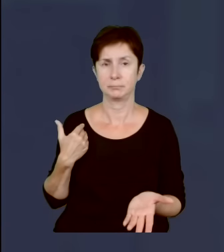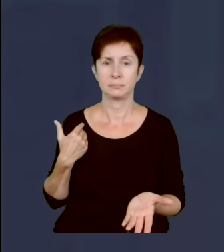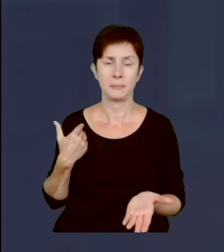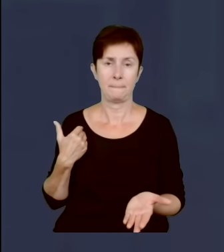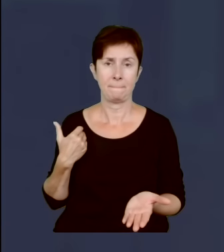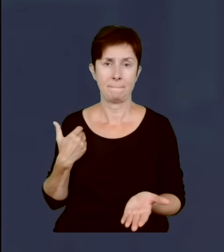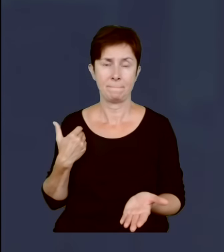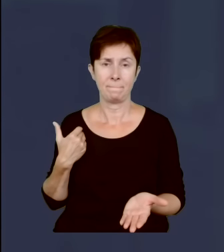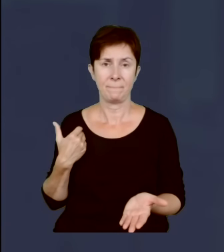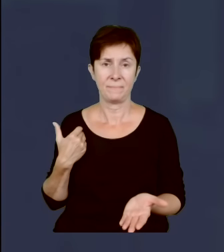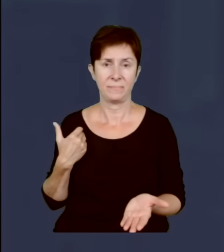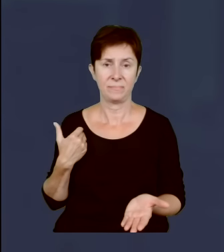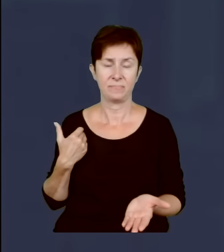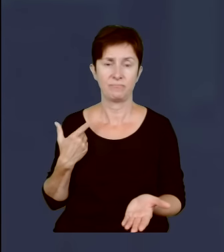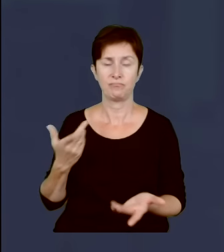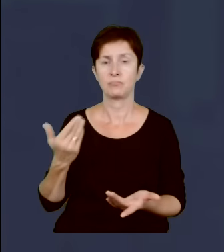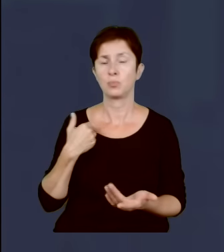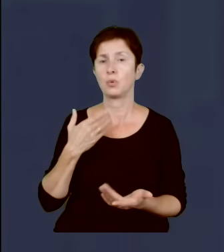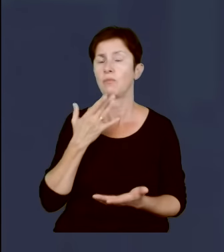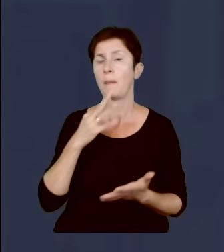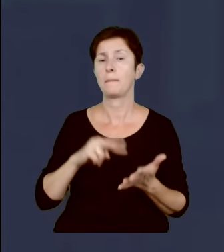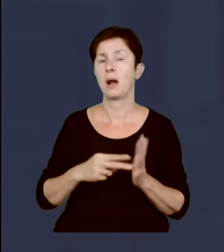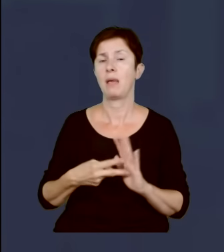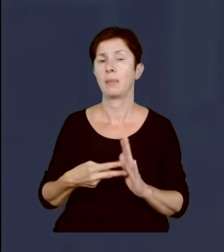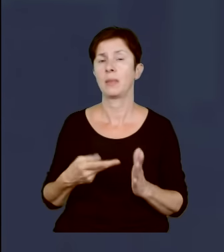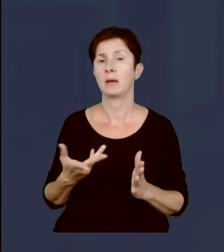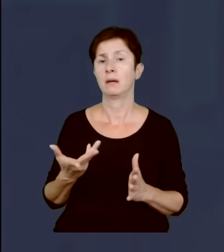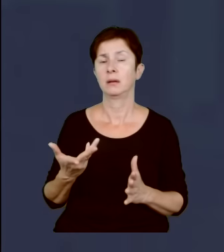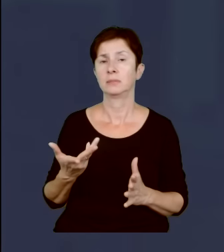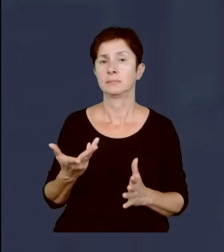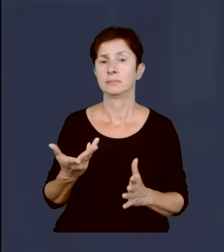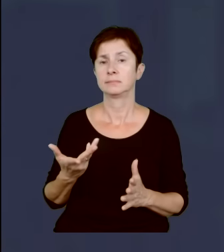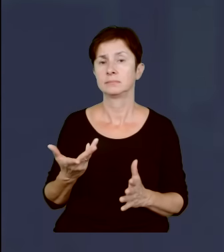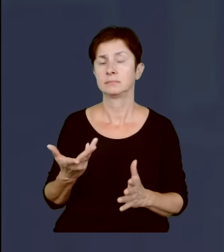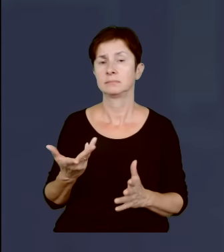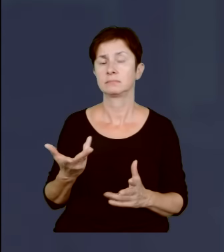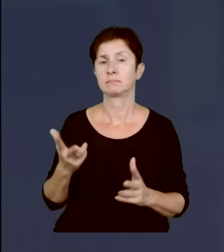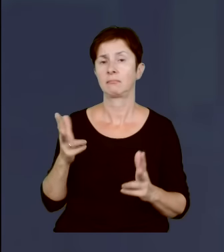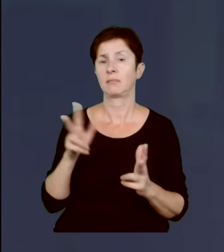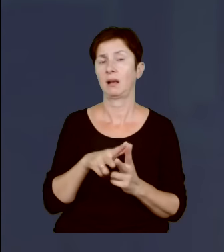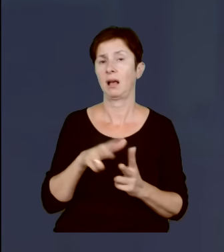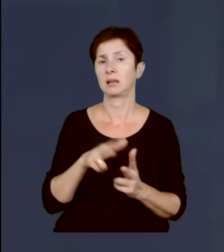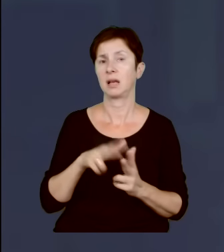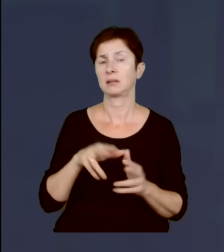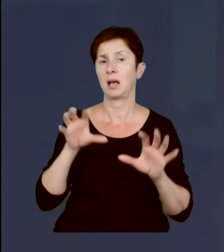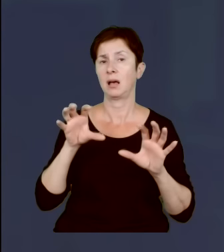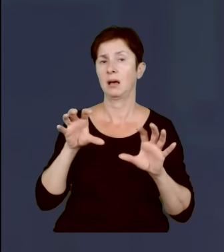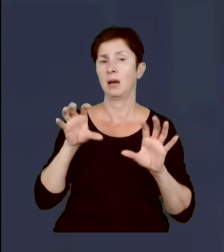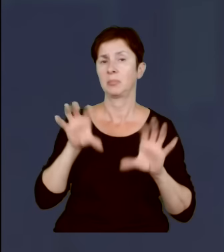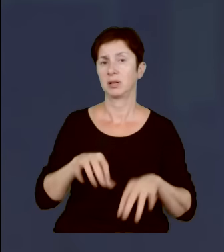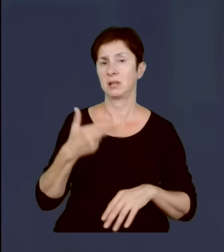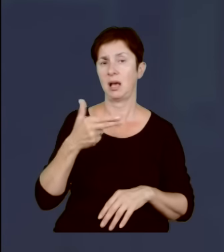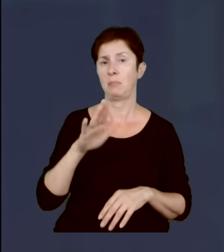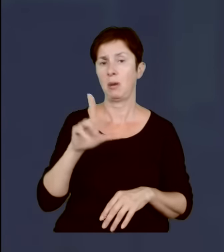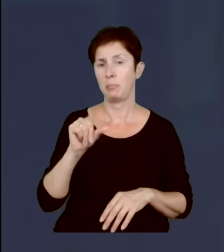przypadku zapowiedzi dotyczących ataku na prezesa Narodowego Banku Polskiego, one się